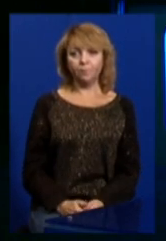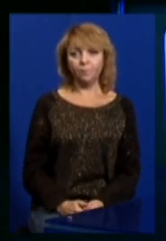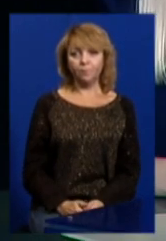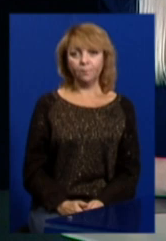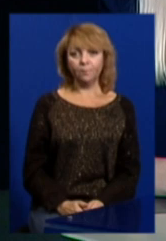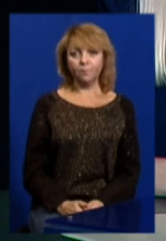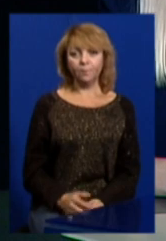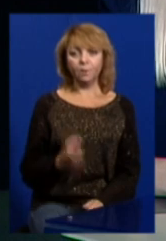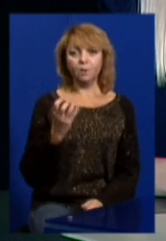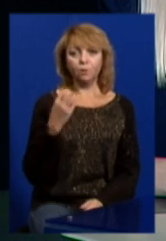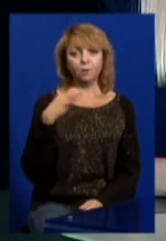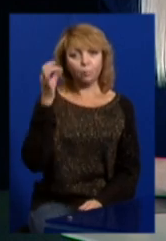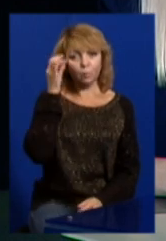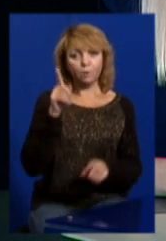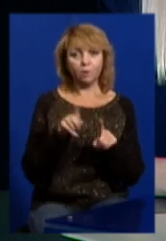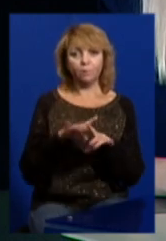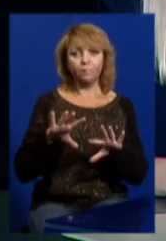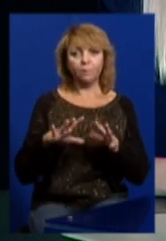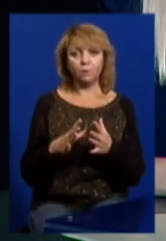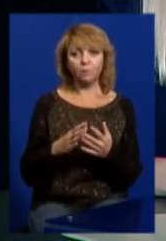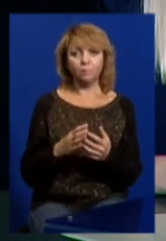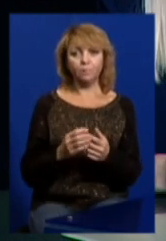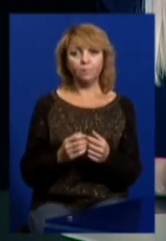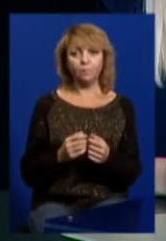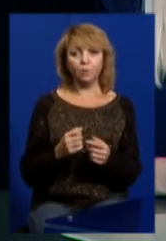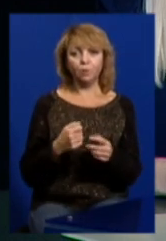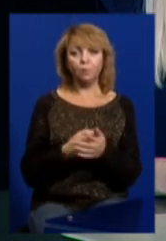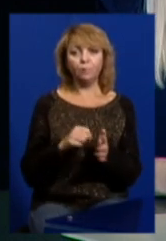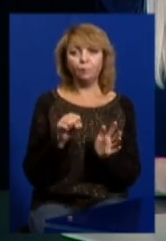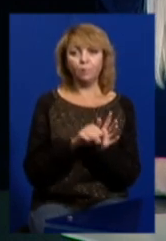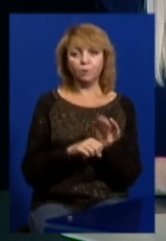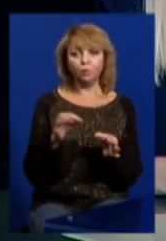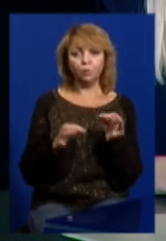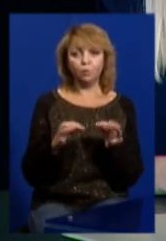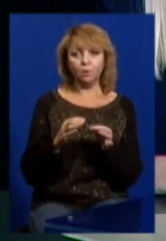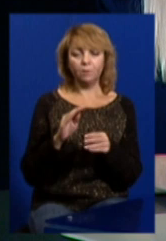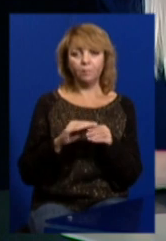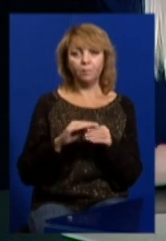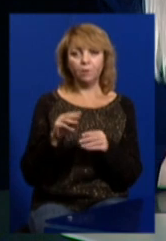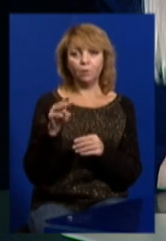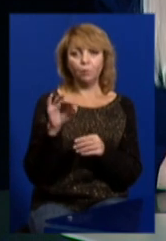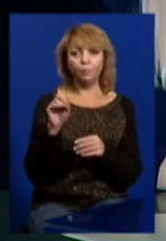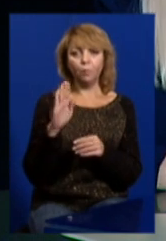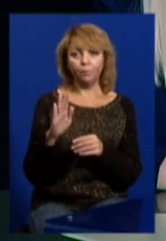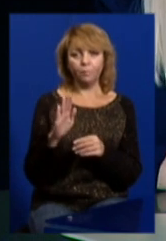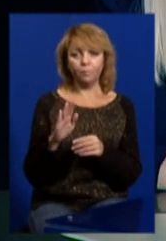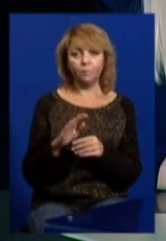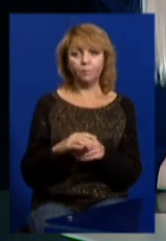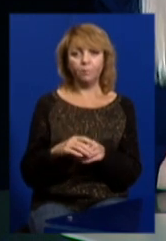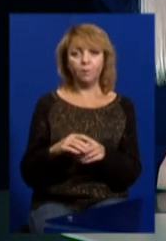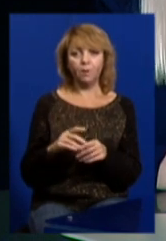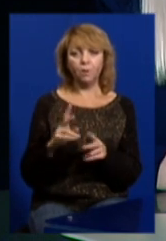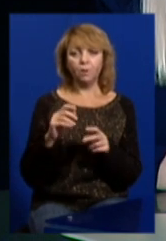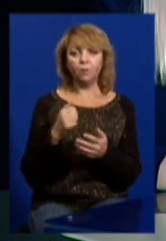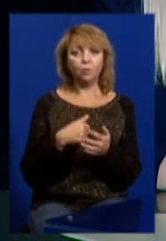Ще я згадаю випадок щодо вбивства судді Трофімова. Резонансна справа, досі не знаємо,